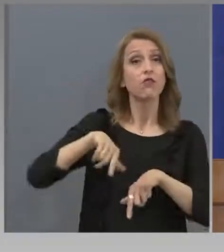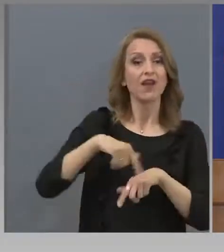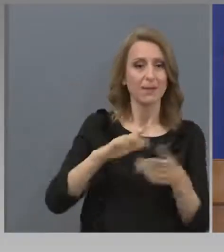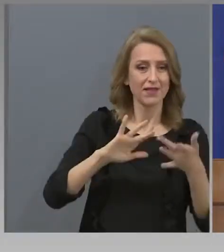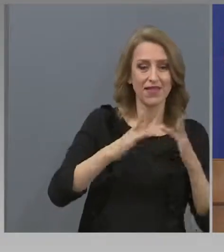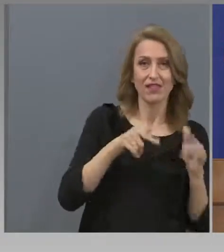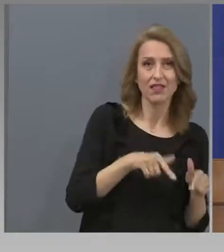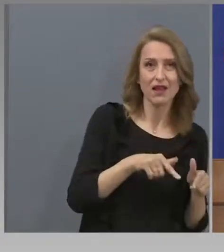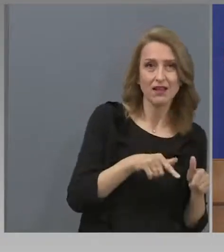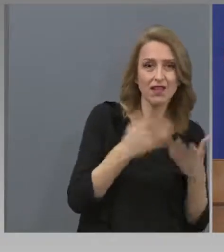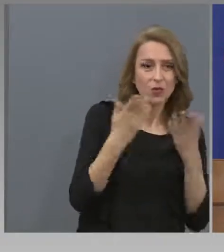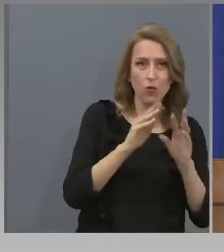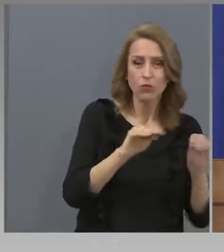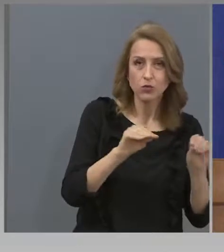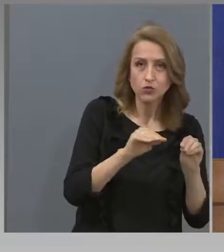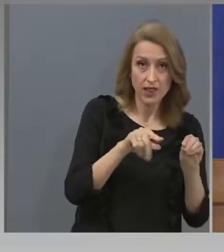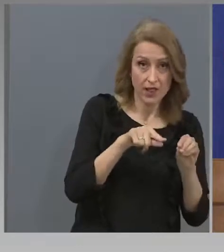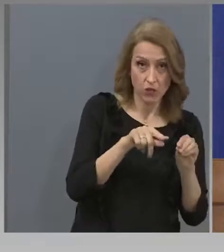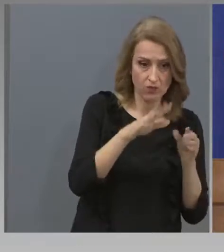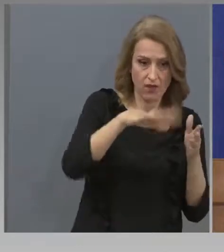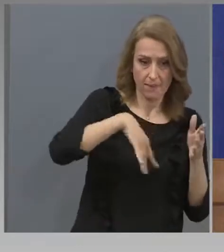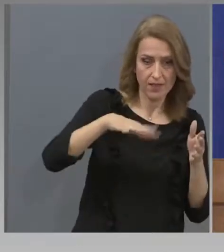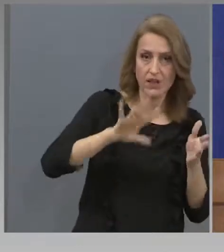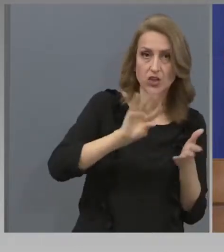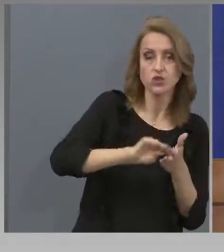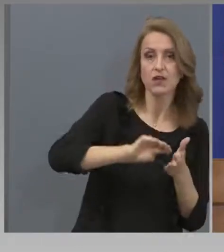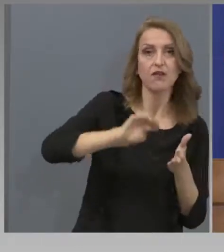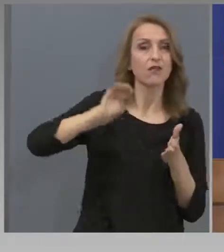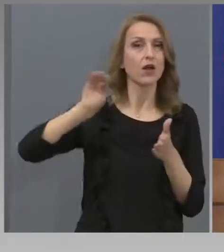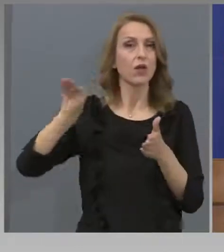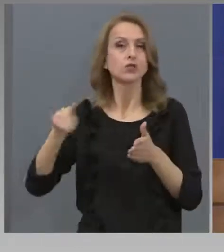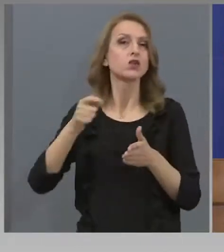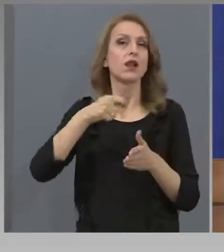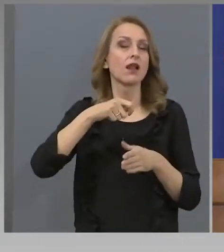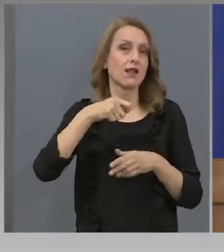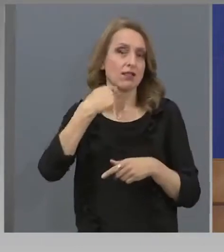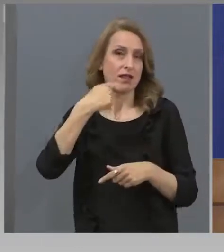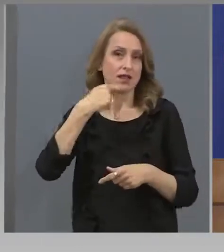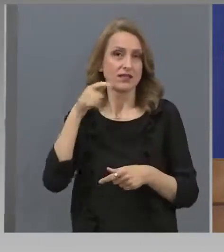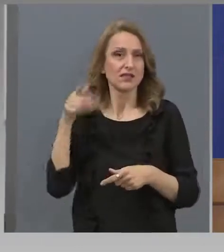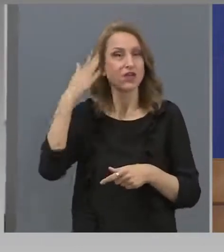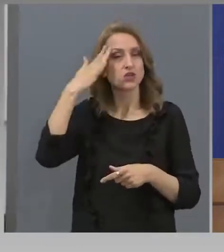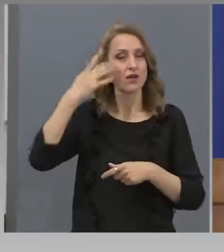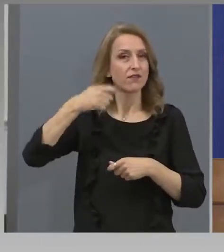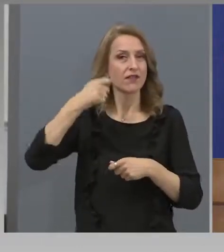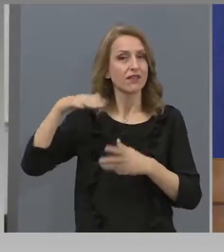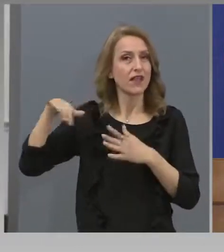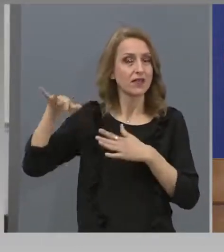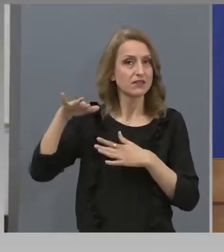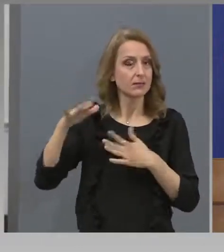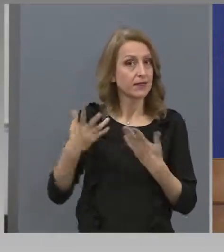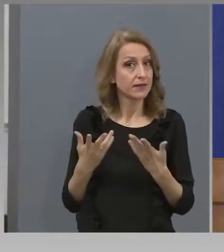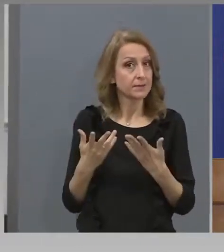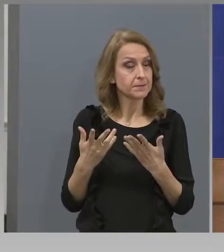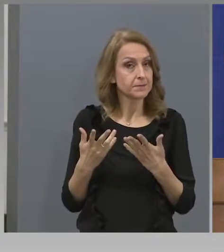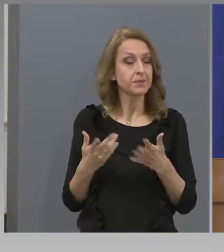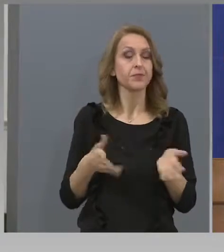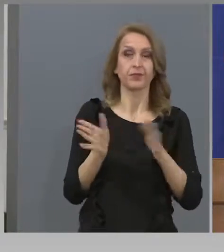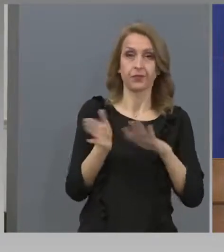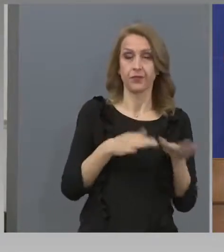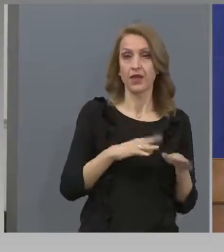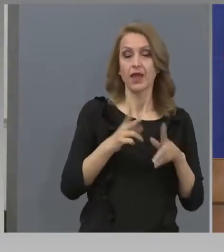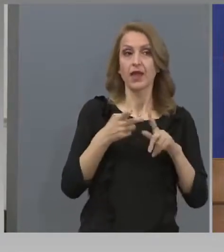в изпитите след седми клас, защото са малко разнопосочни нещата. Просто трябва да се оточни това според мен. След това искам да